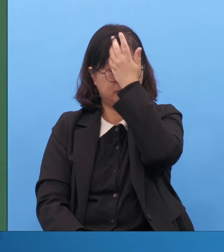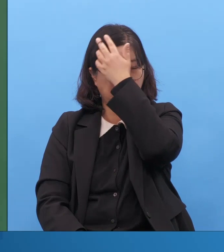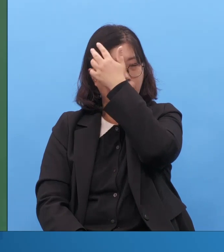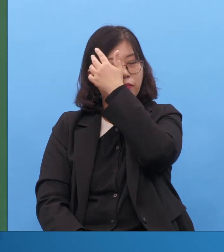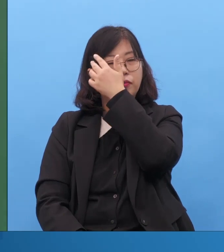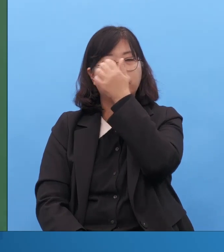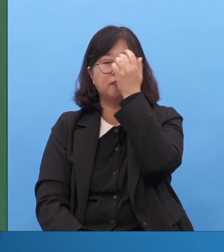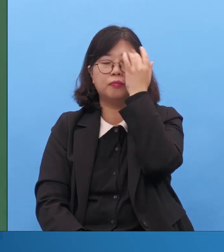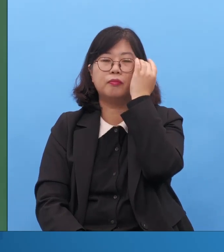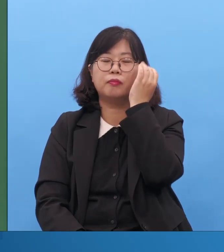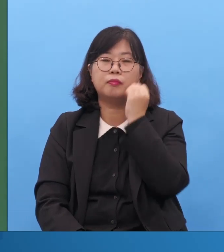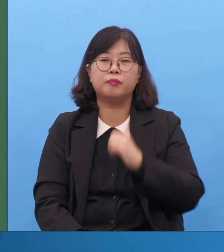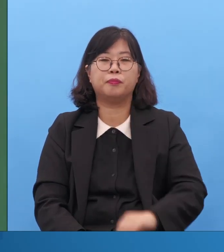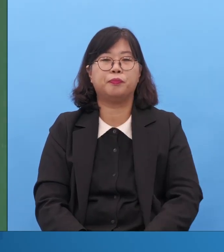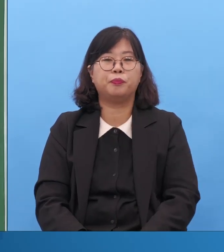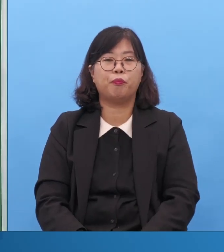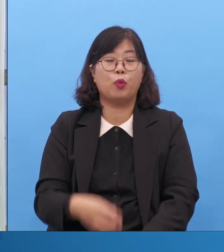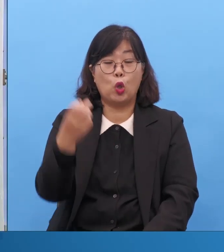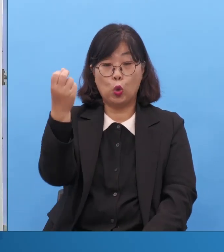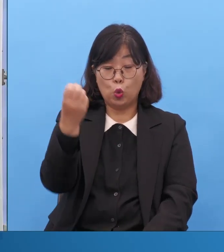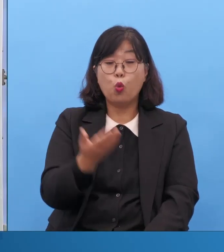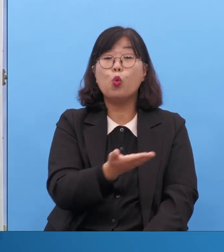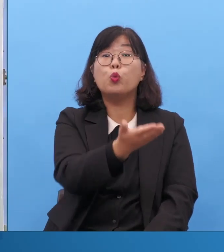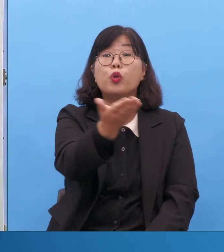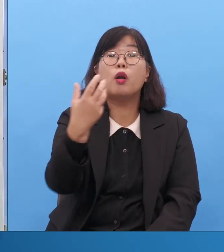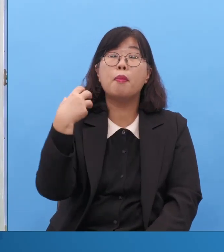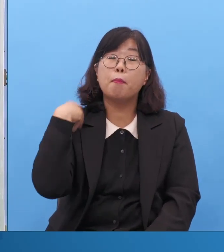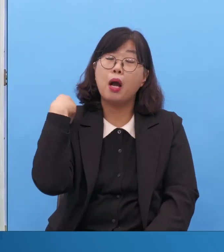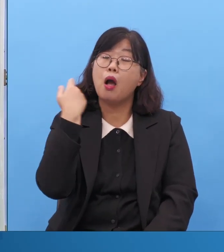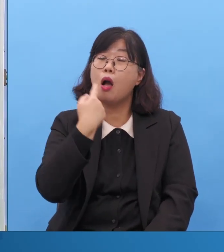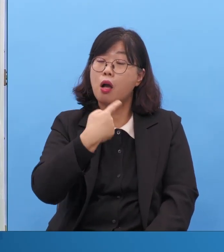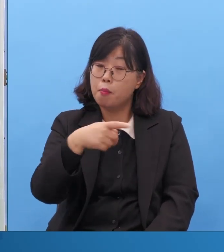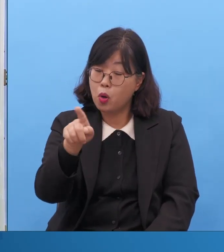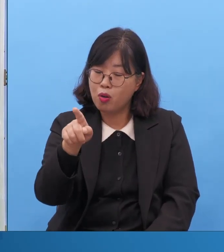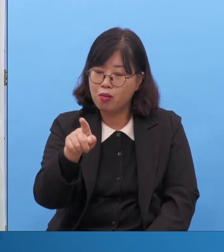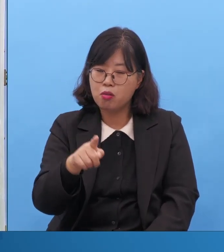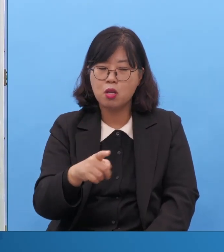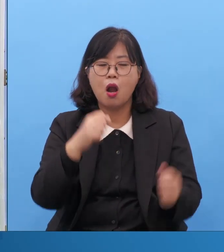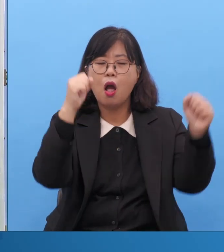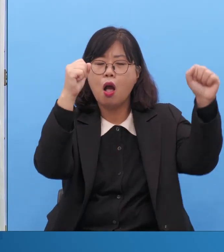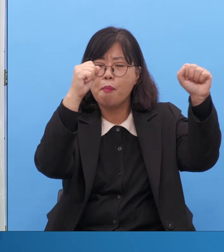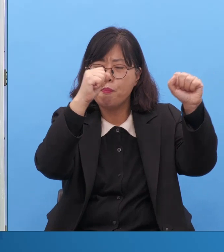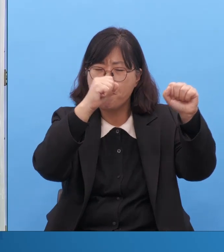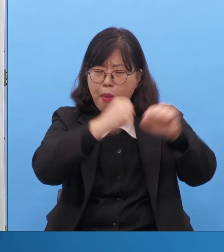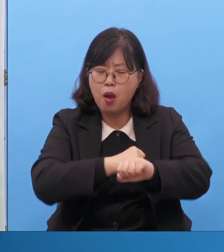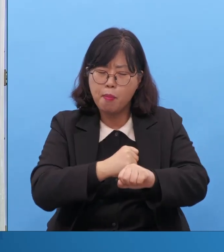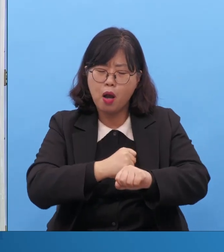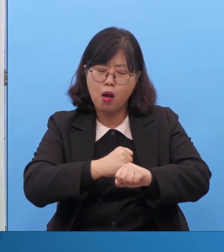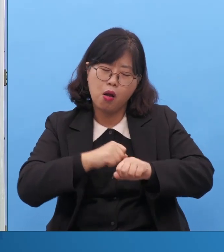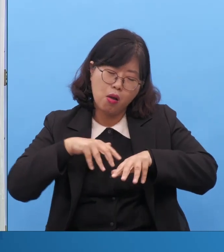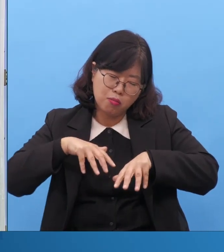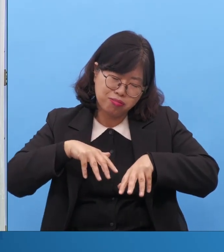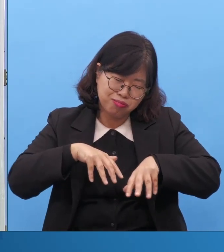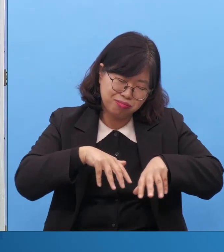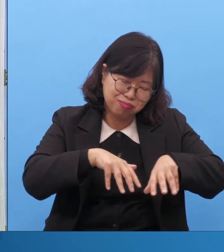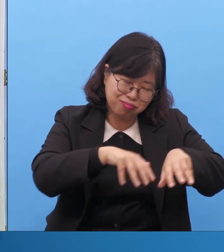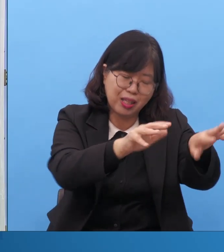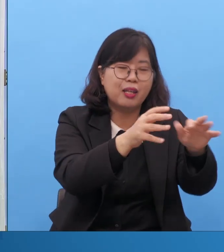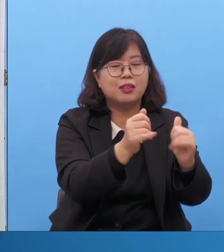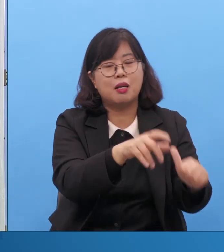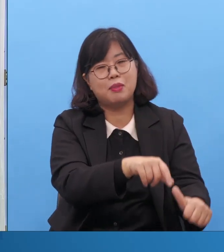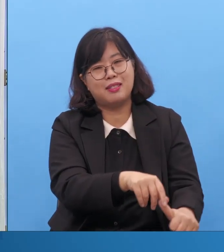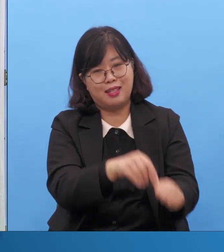여러분은 멸방받는 사람을 살리는 이건 망대와 안테나가 딱 생긴 거예요. 여러분은 망대와